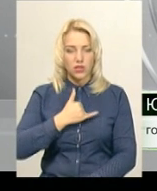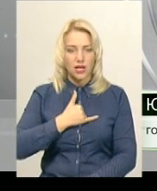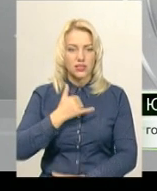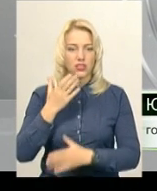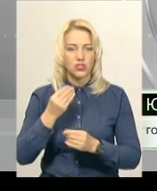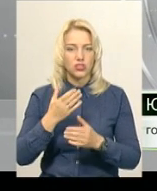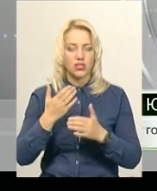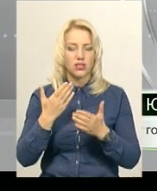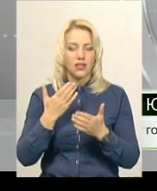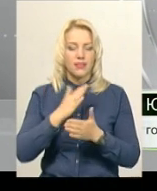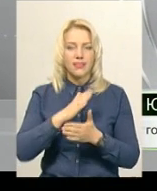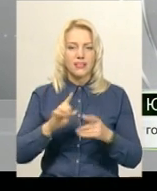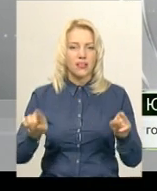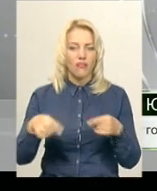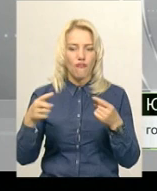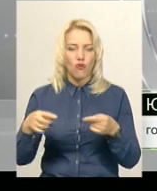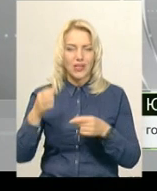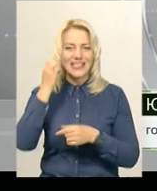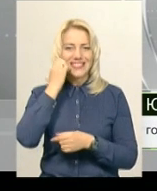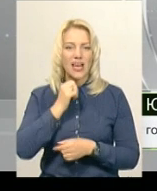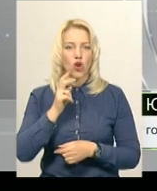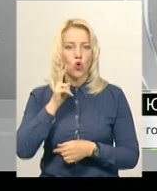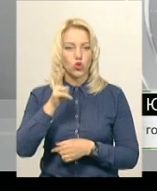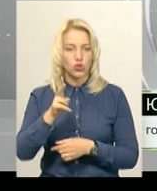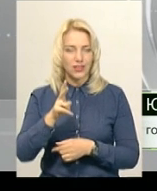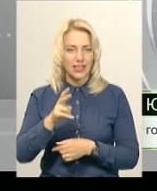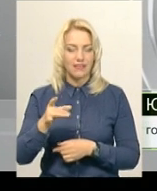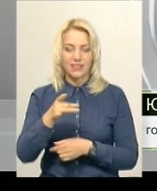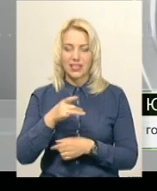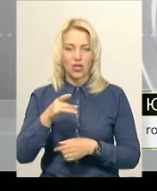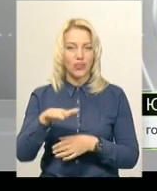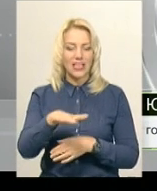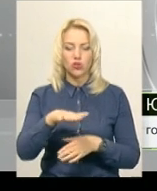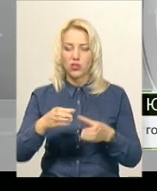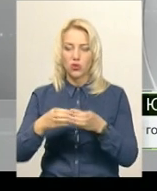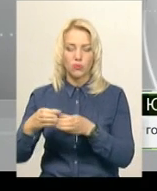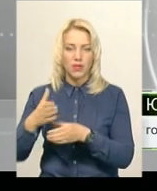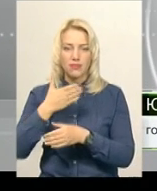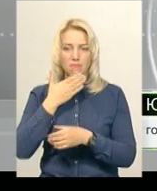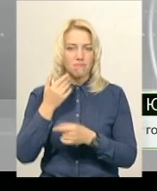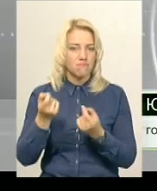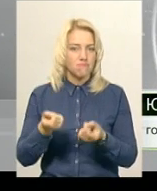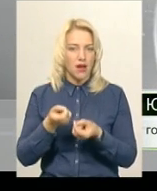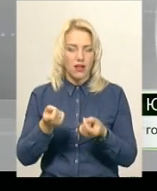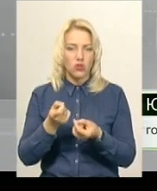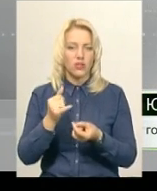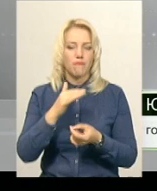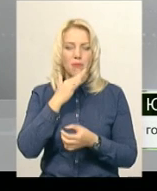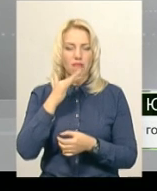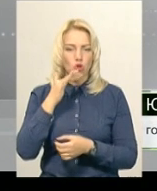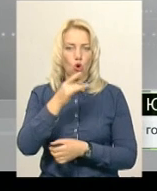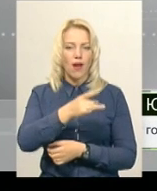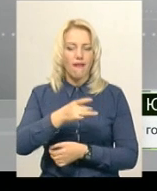Вони створені територіальні громади в Староконстантинівському районі. Там дуже мало охоплено. І ще в багатьох районах